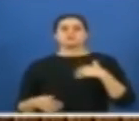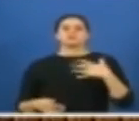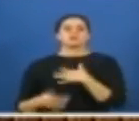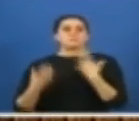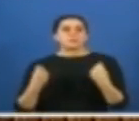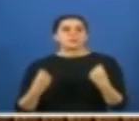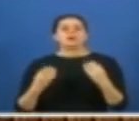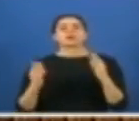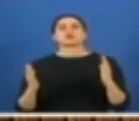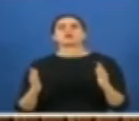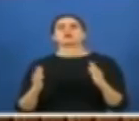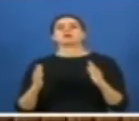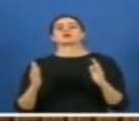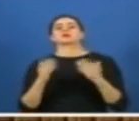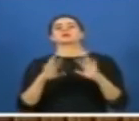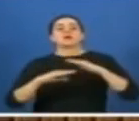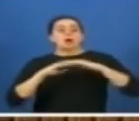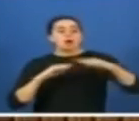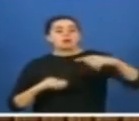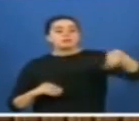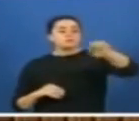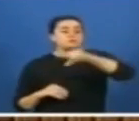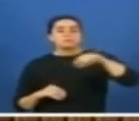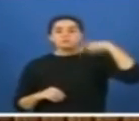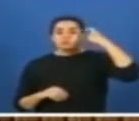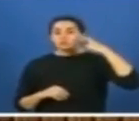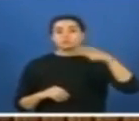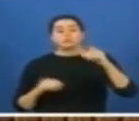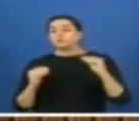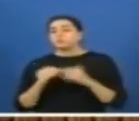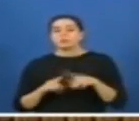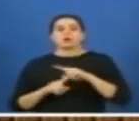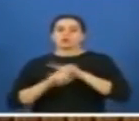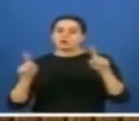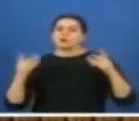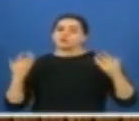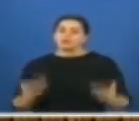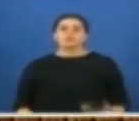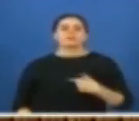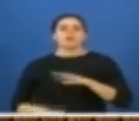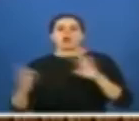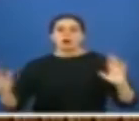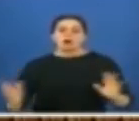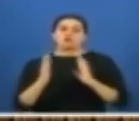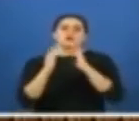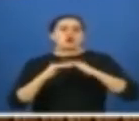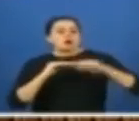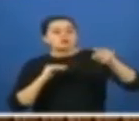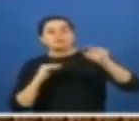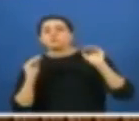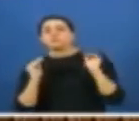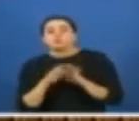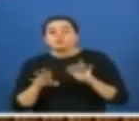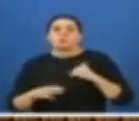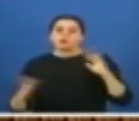şeylere karşı değil, halkın çıkarlarına aykırı olan her şeye karşıyız. Evet, halkın çıkarlarına aykırı